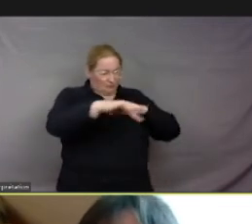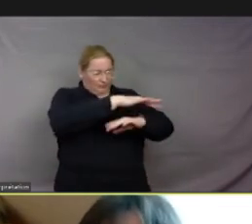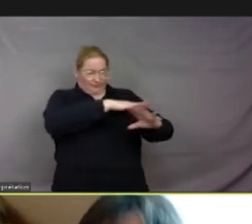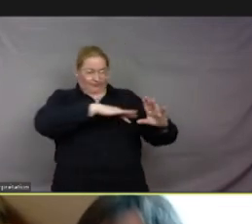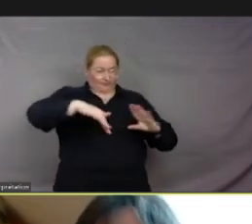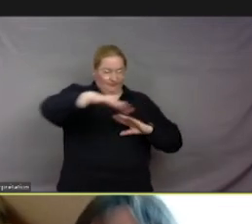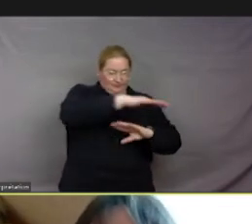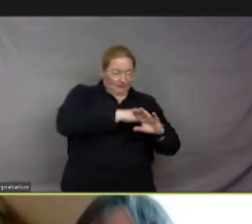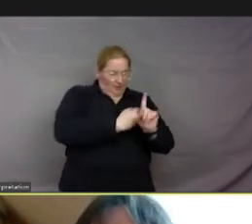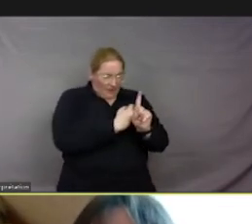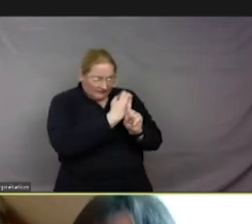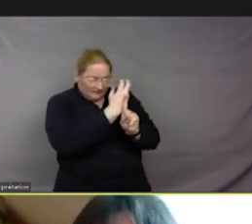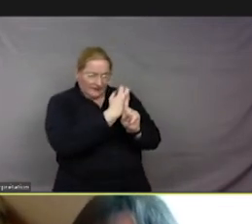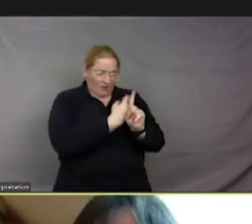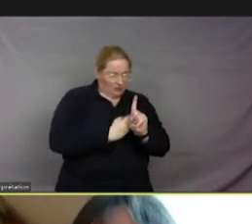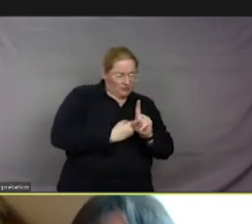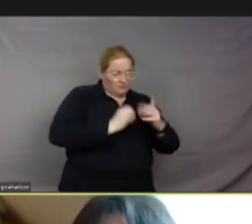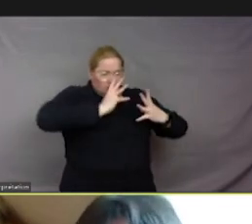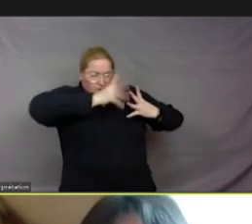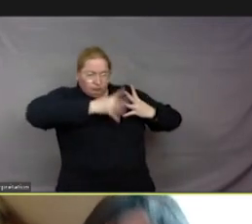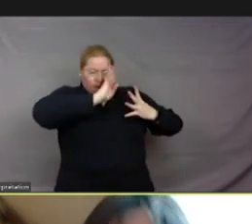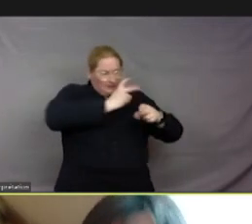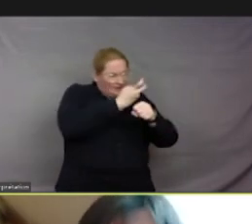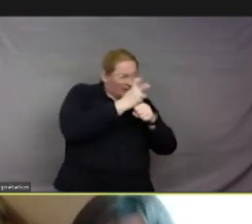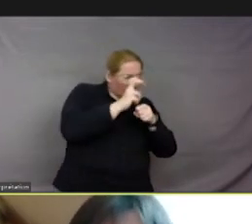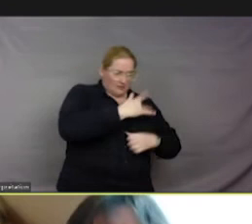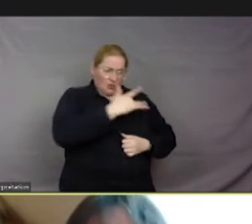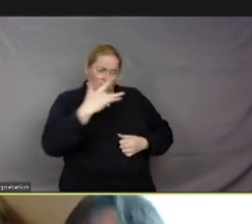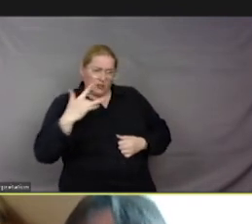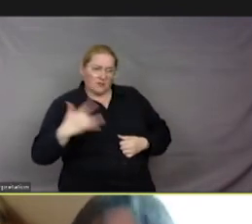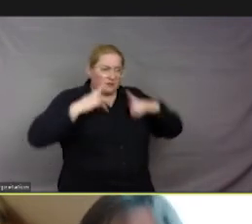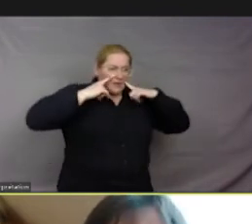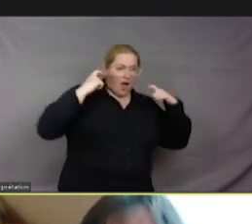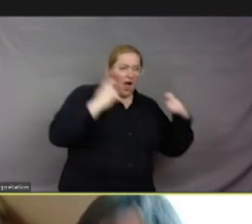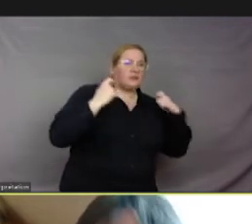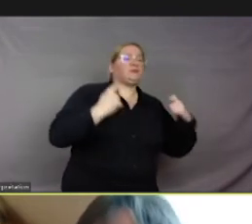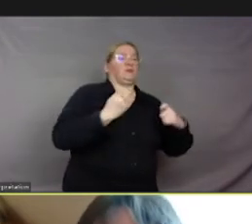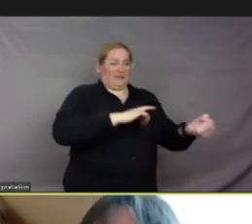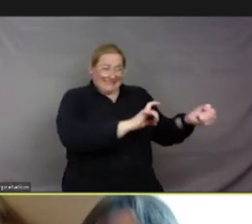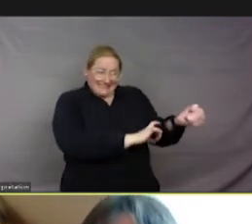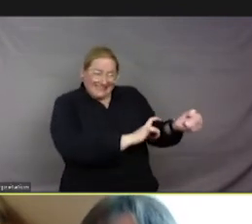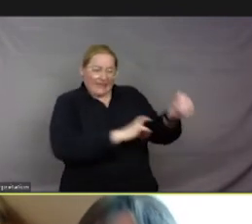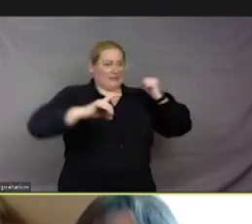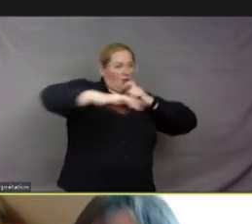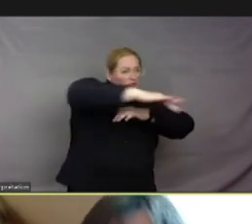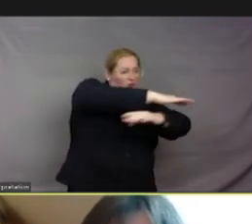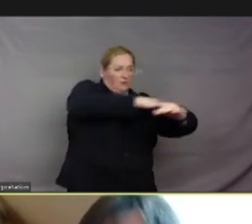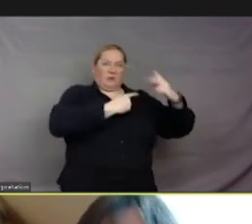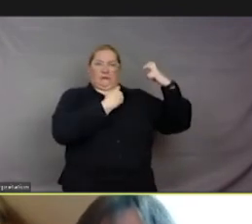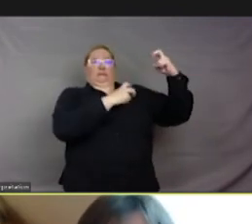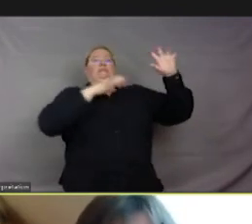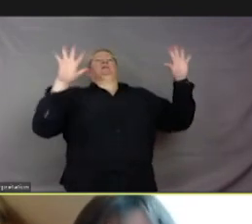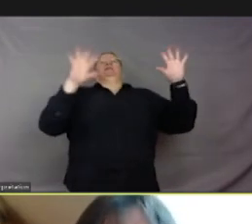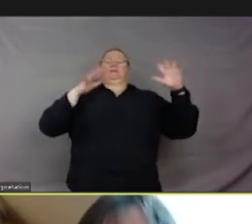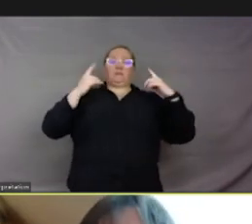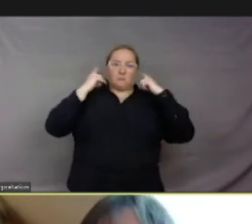On peut améliorer, on peut définir tous les risques de santé qui vont être liés au stress, à l'environnement sonore qui